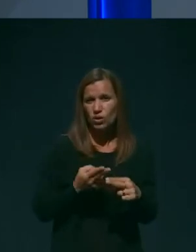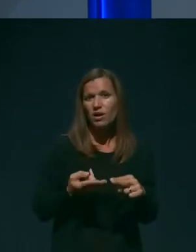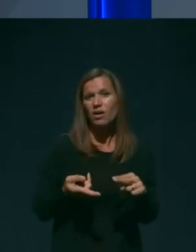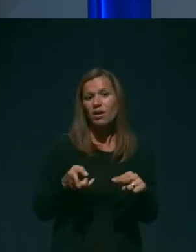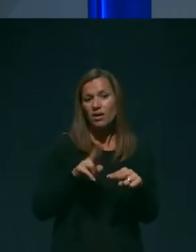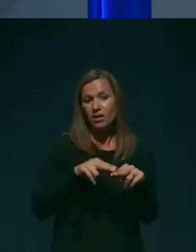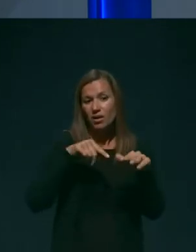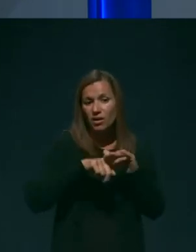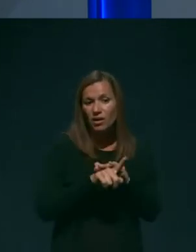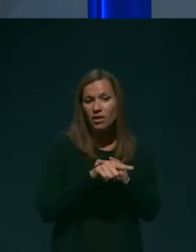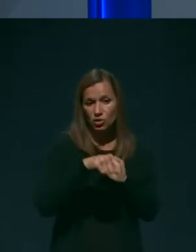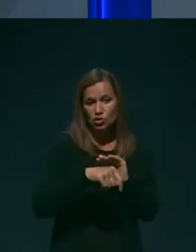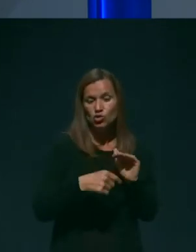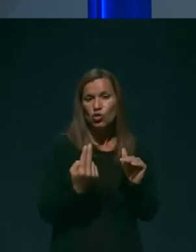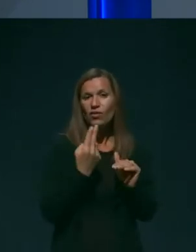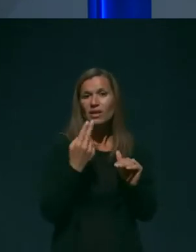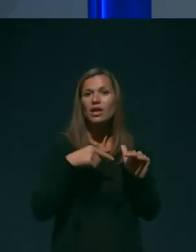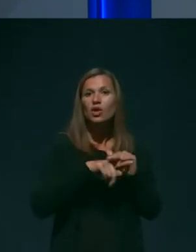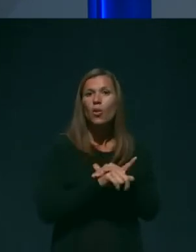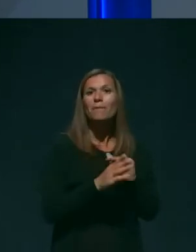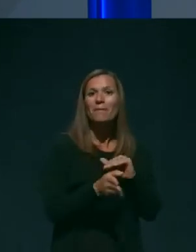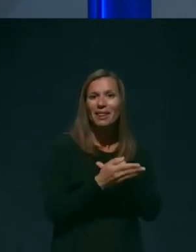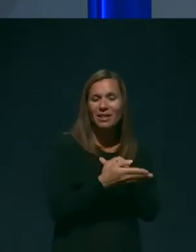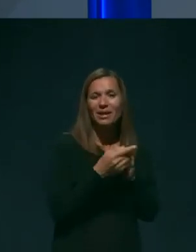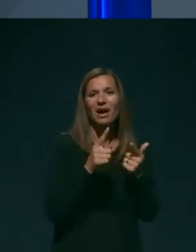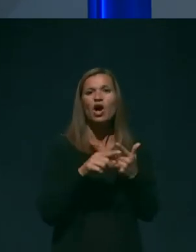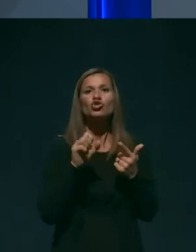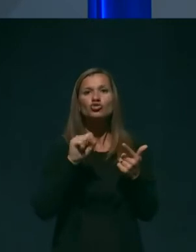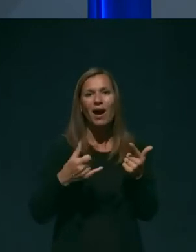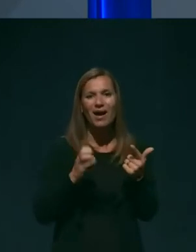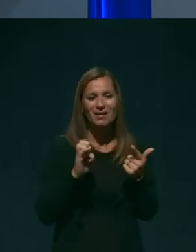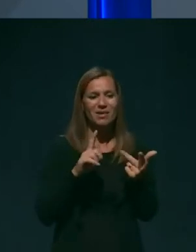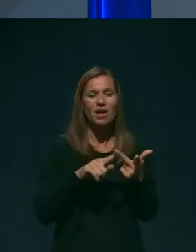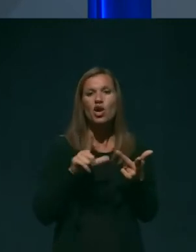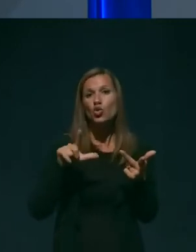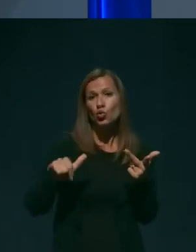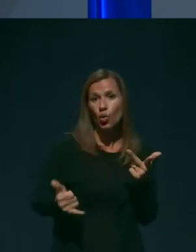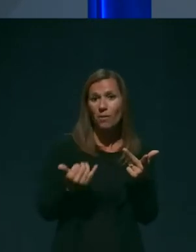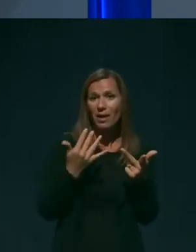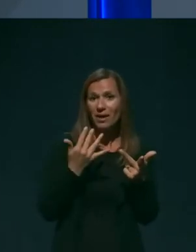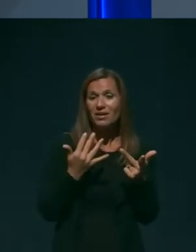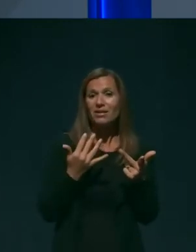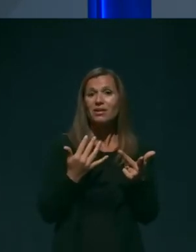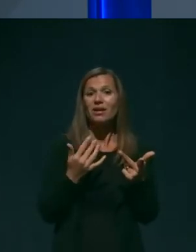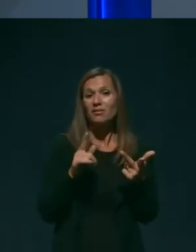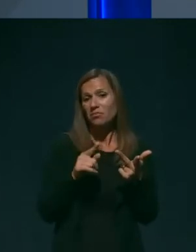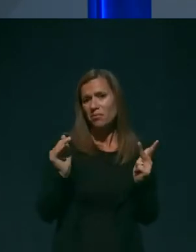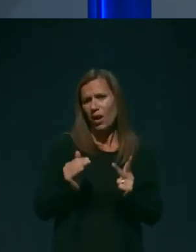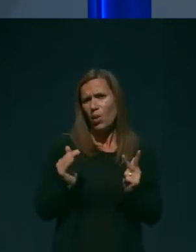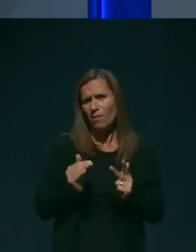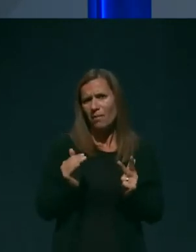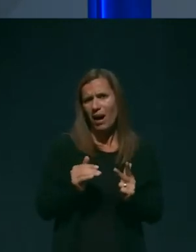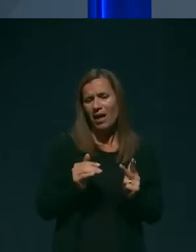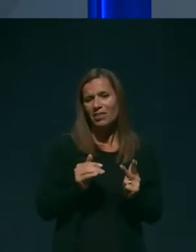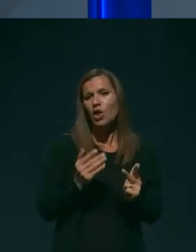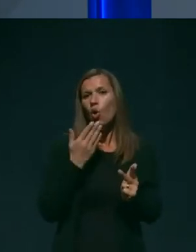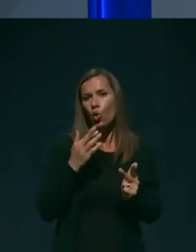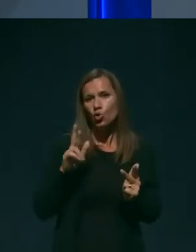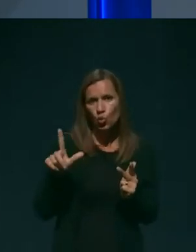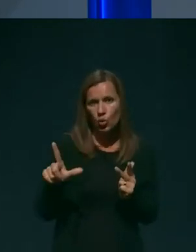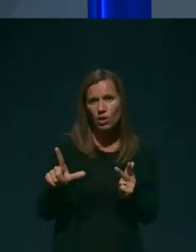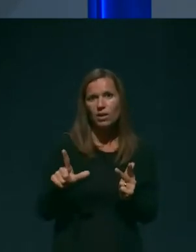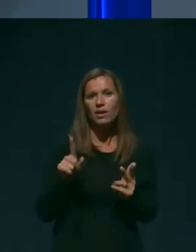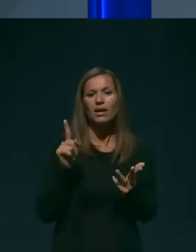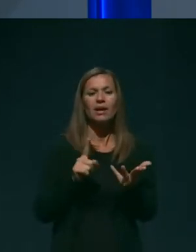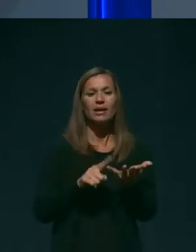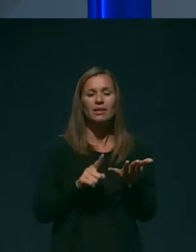v Metliki, v Šmarjah, v Ljutomero. Nekaj manj žarišča je bilo v domu v Hrjulu ter v